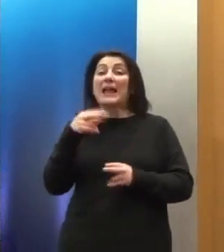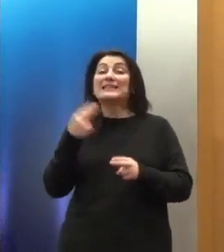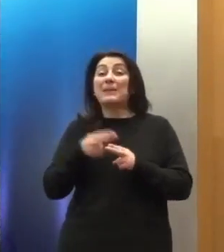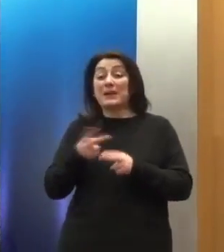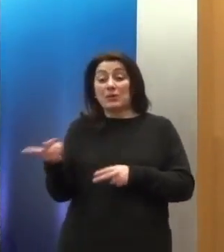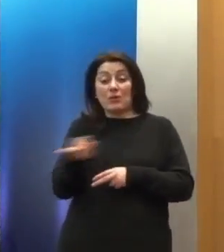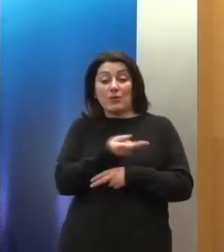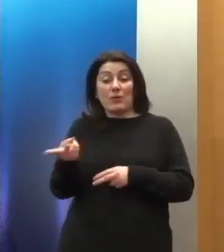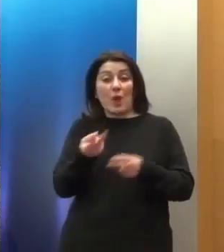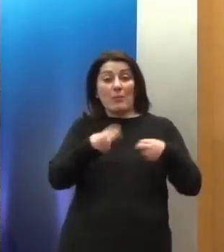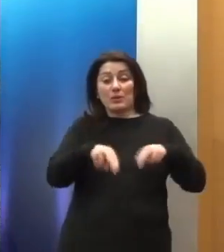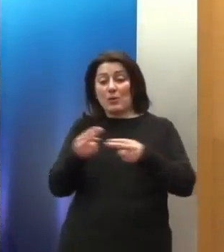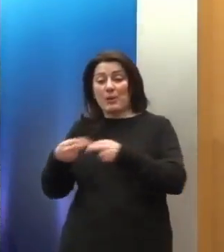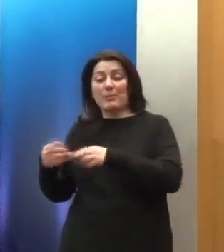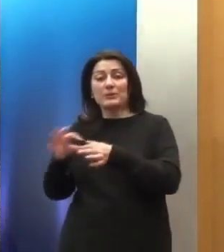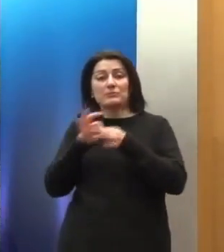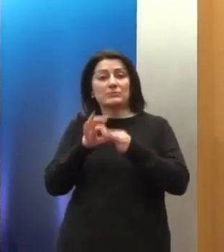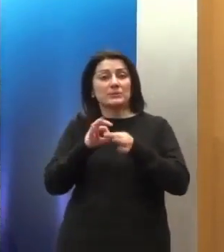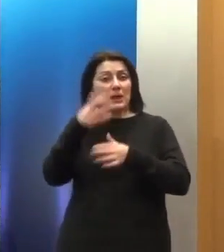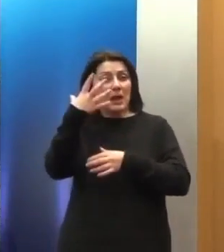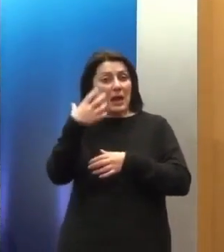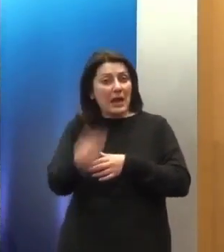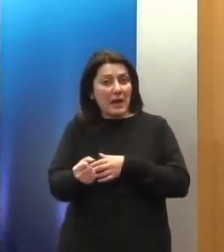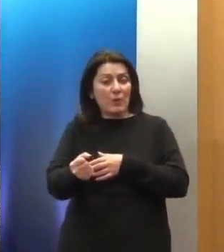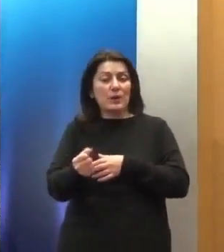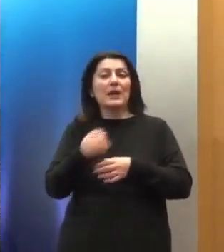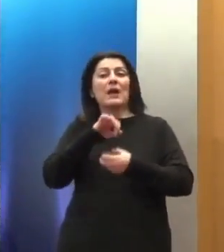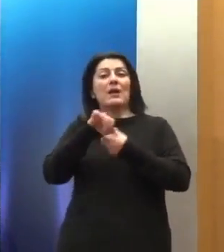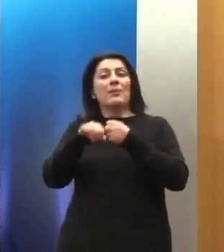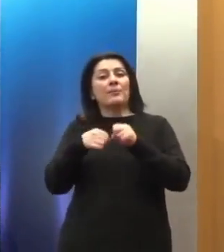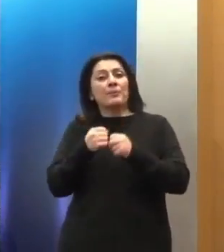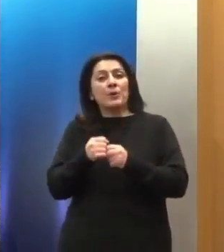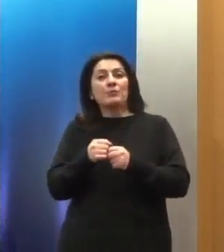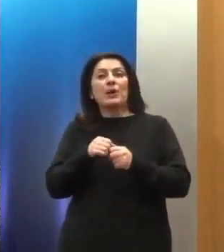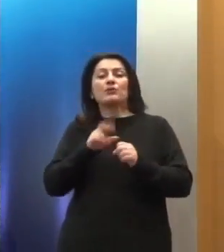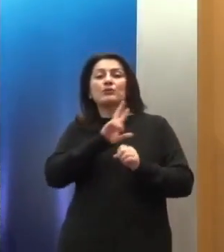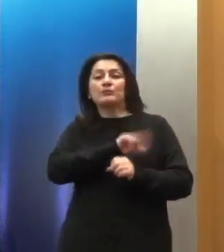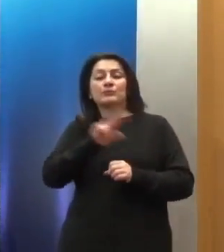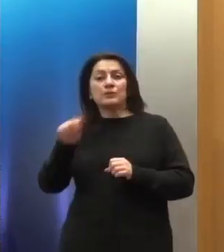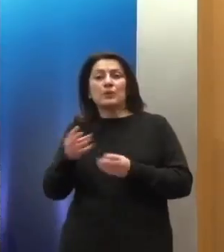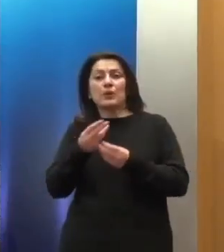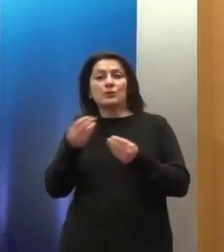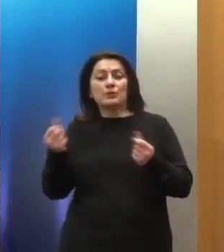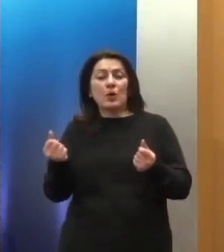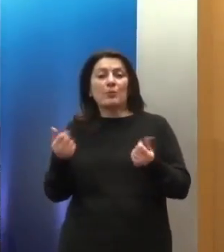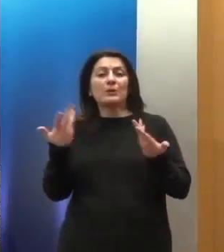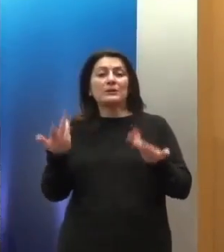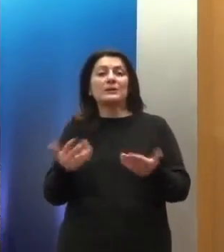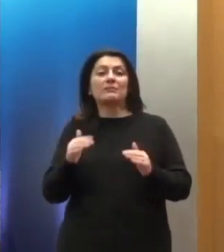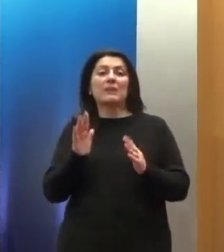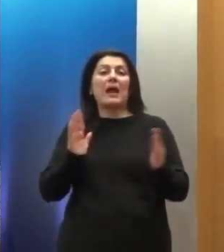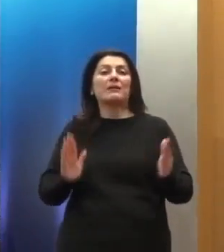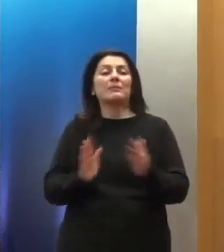η καθολικότητα και το αδιέρετο των ανθρωπίνων δικαιωμάτων που καθιστά